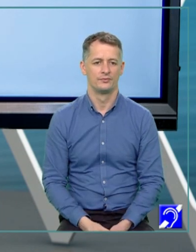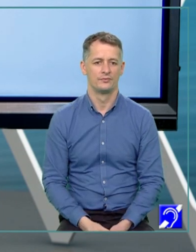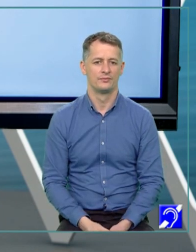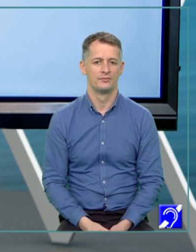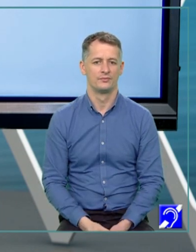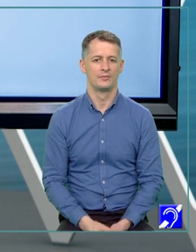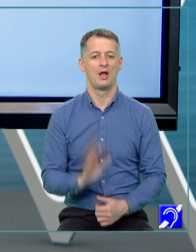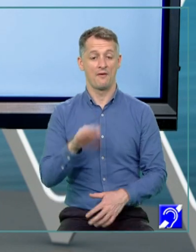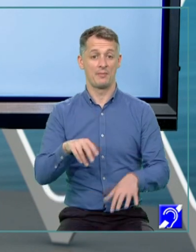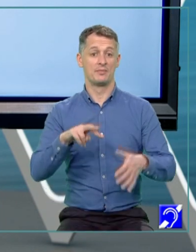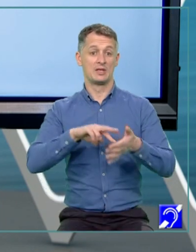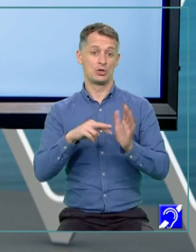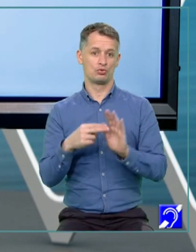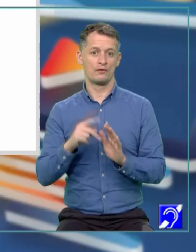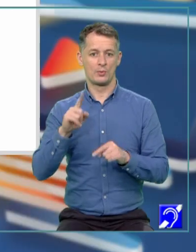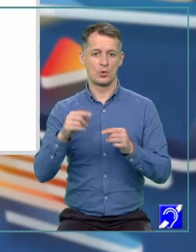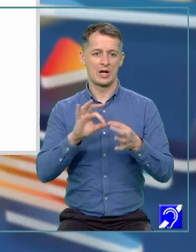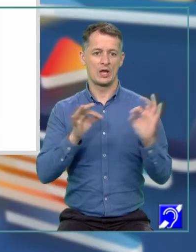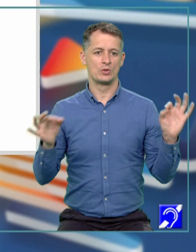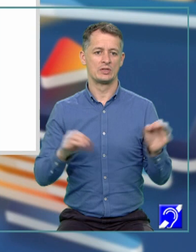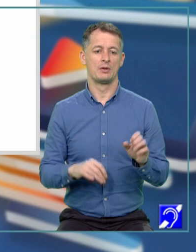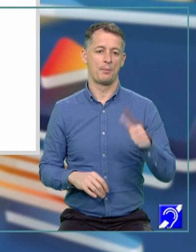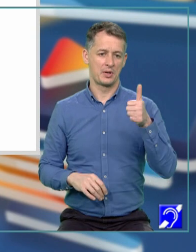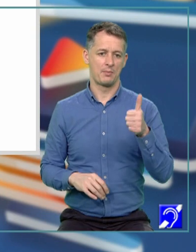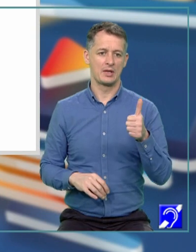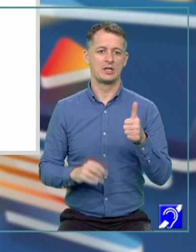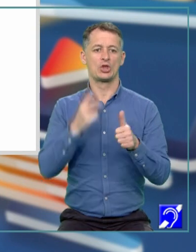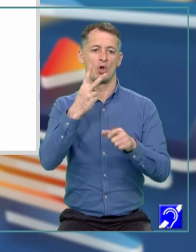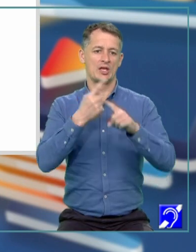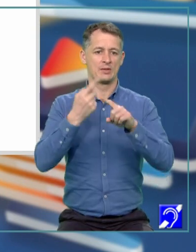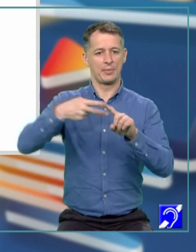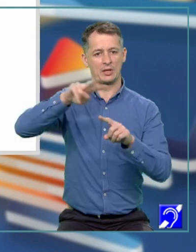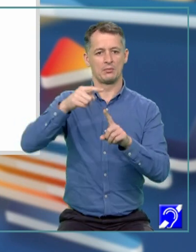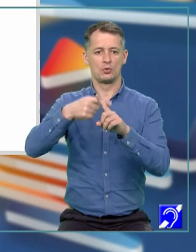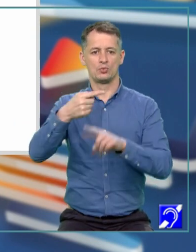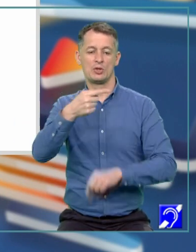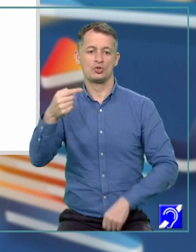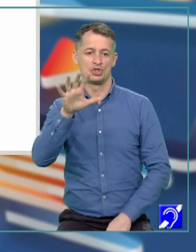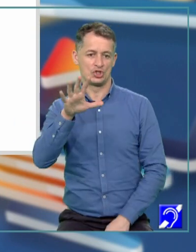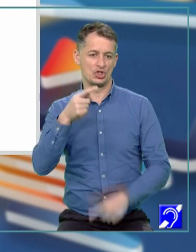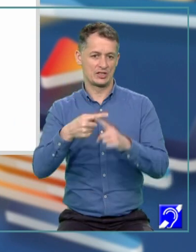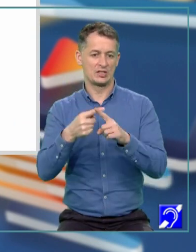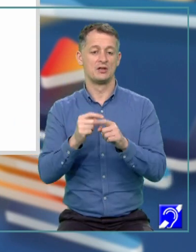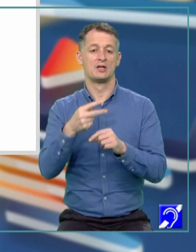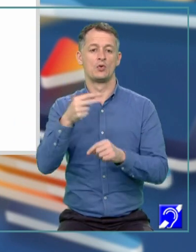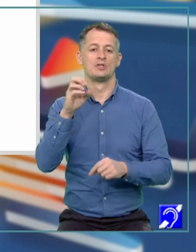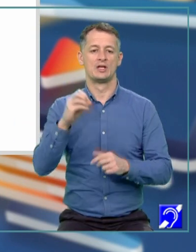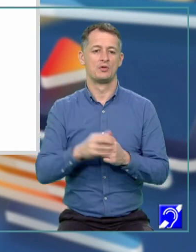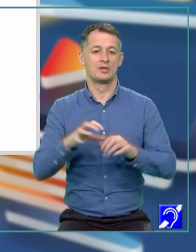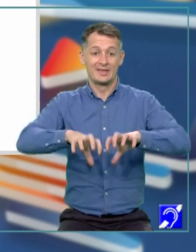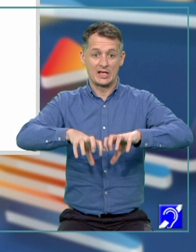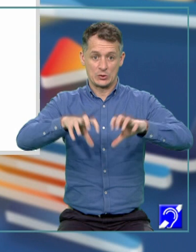ecuații și prima ecuație este 2X pătrat minus 5X este egal cu 0. Descompunem